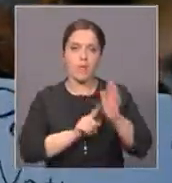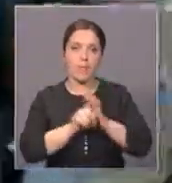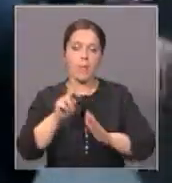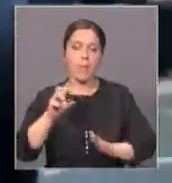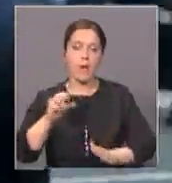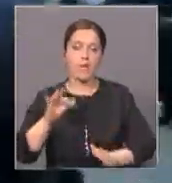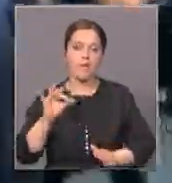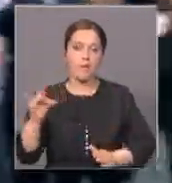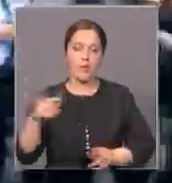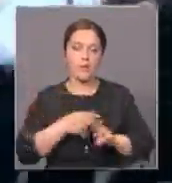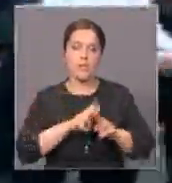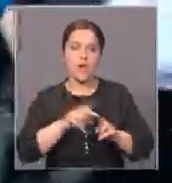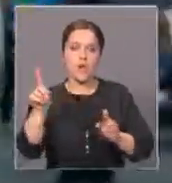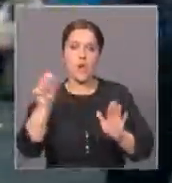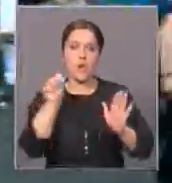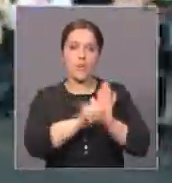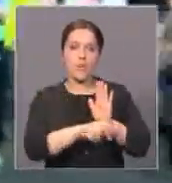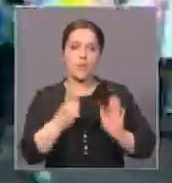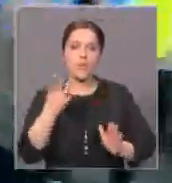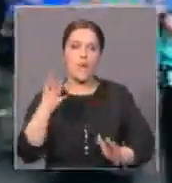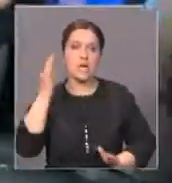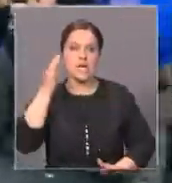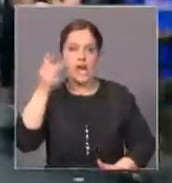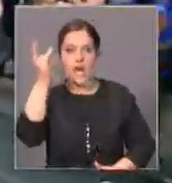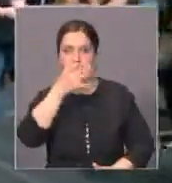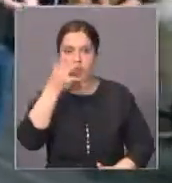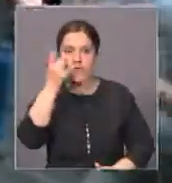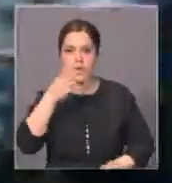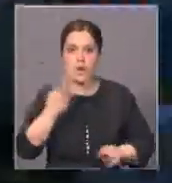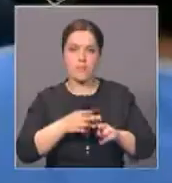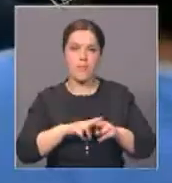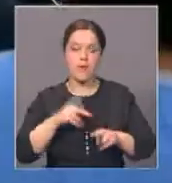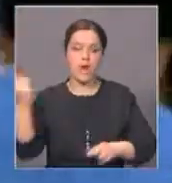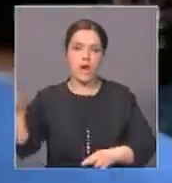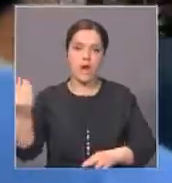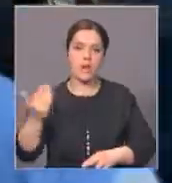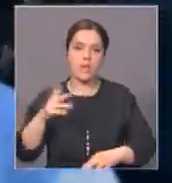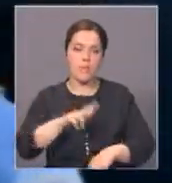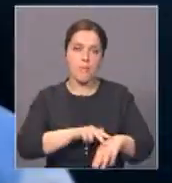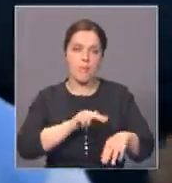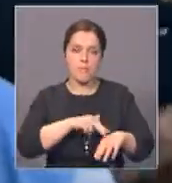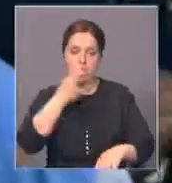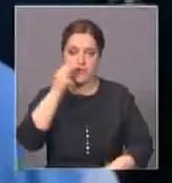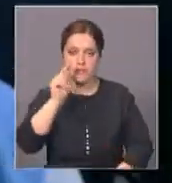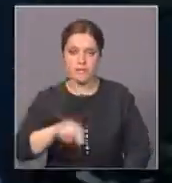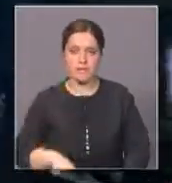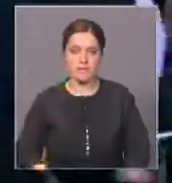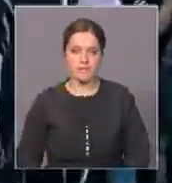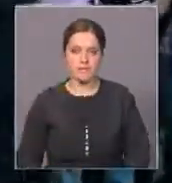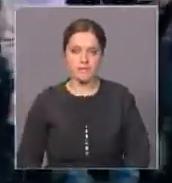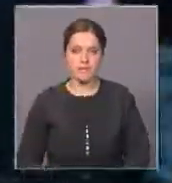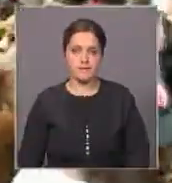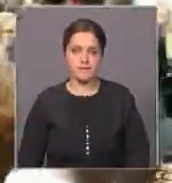после смерти 25-летнего афроамериканца Фредди Грея, предположительно, от рук полицейских.